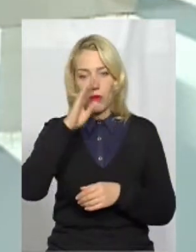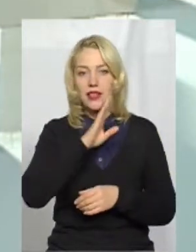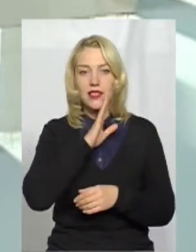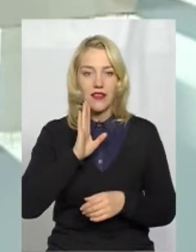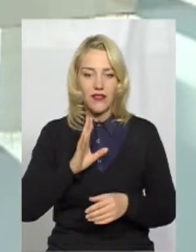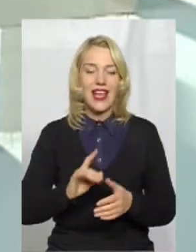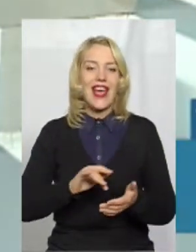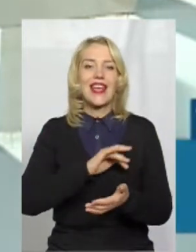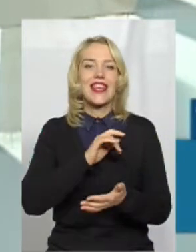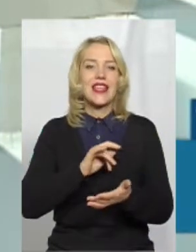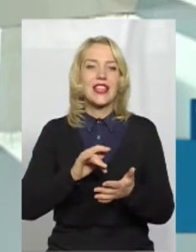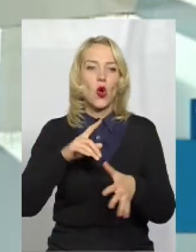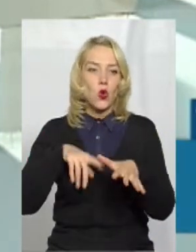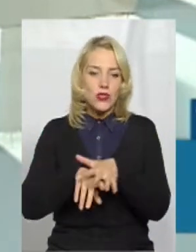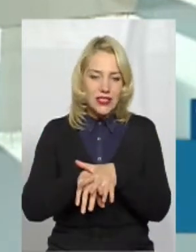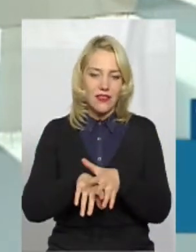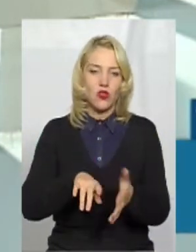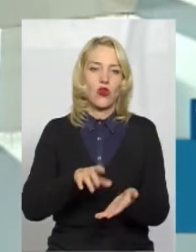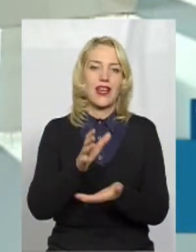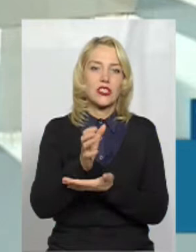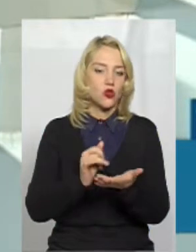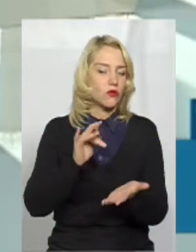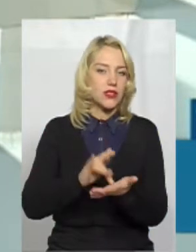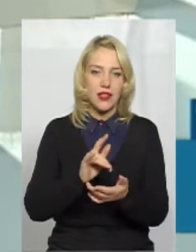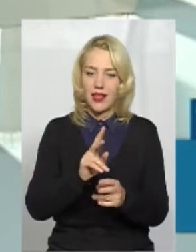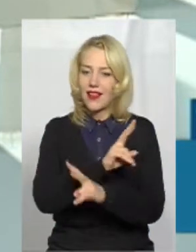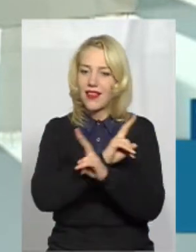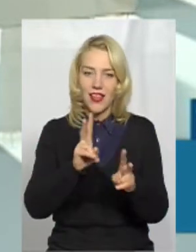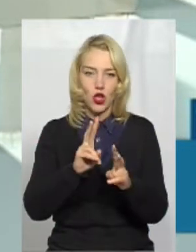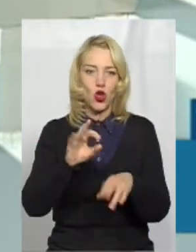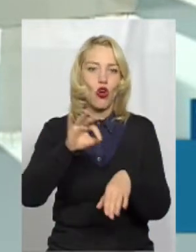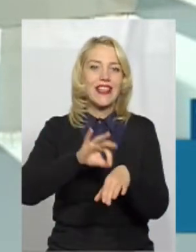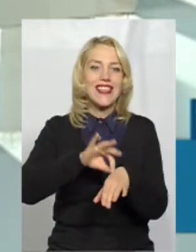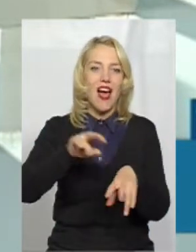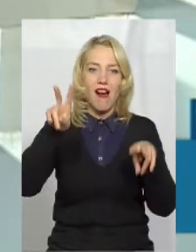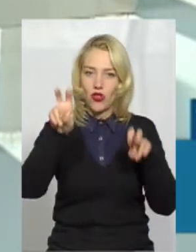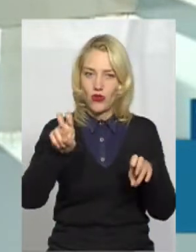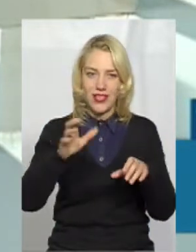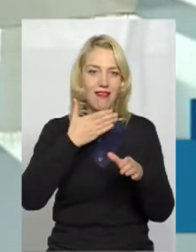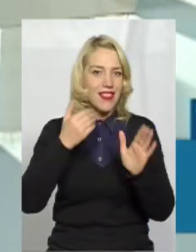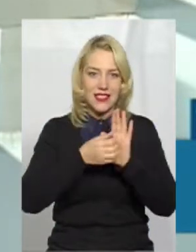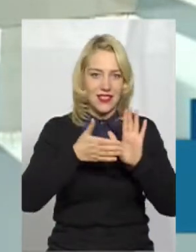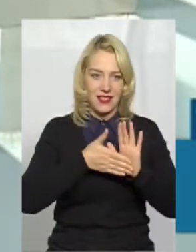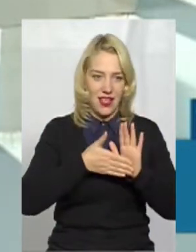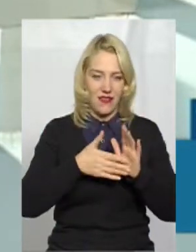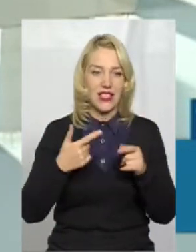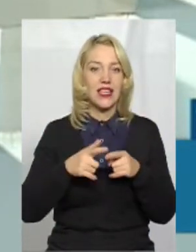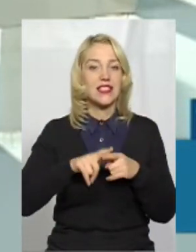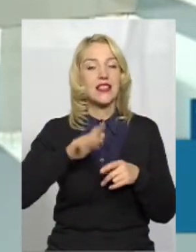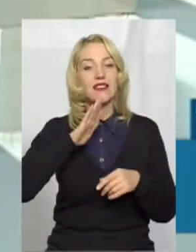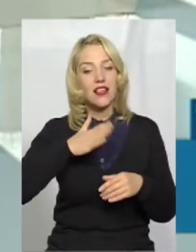В інклюзивно-ресурсному центрі ніхто діагнозів не ставить. Це наша